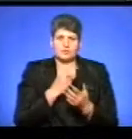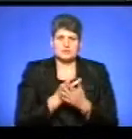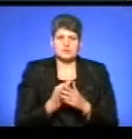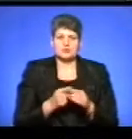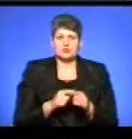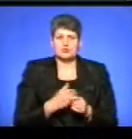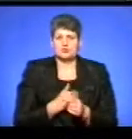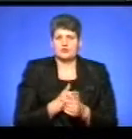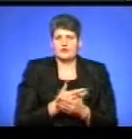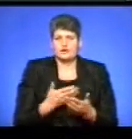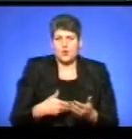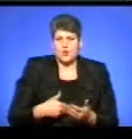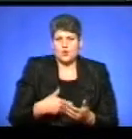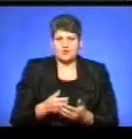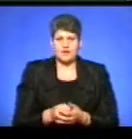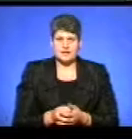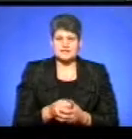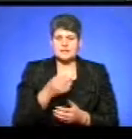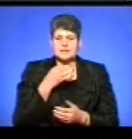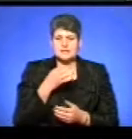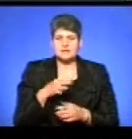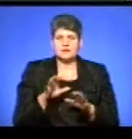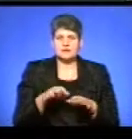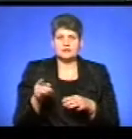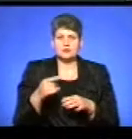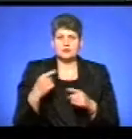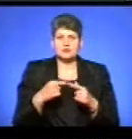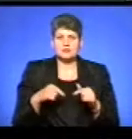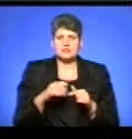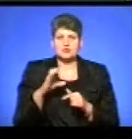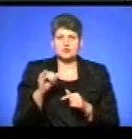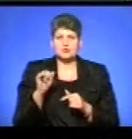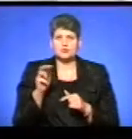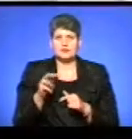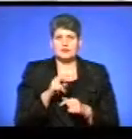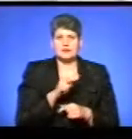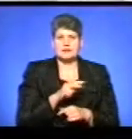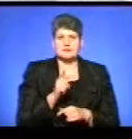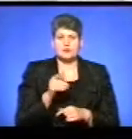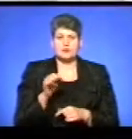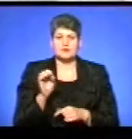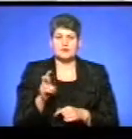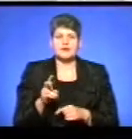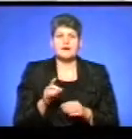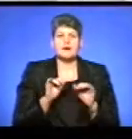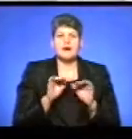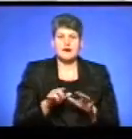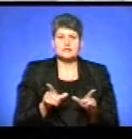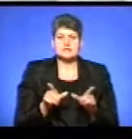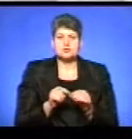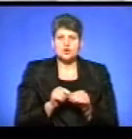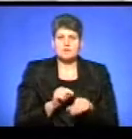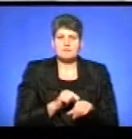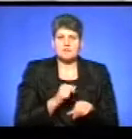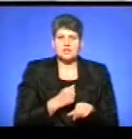такого добровільного голодування, повідомила голова Тернопільської організації «Сум» Леся Голик. Акція «Сопричастя» – це є така